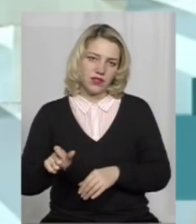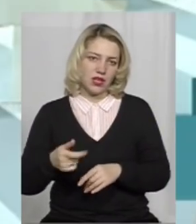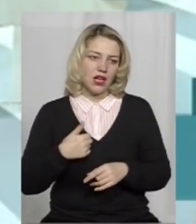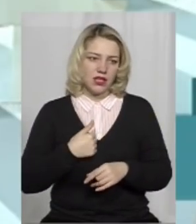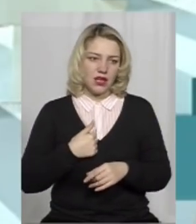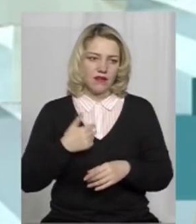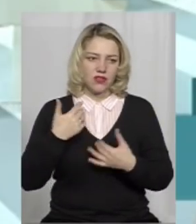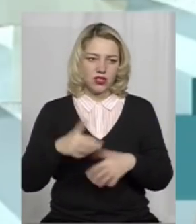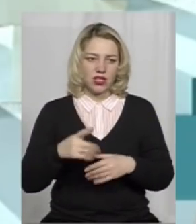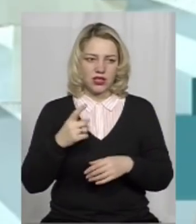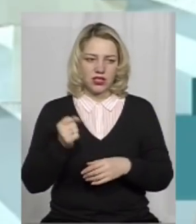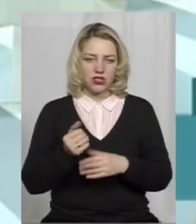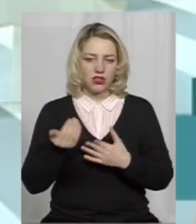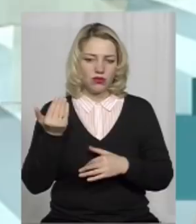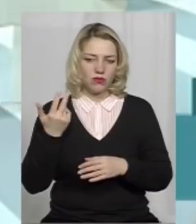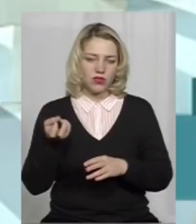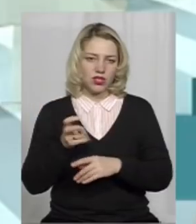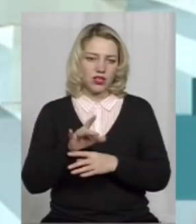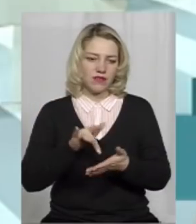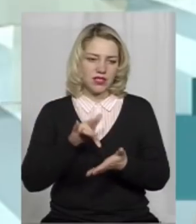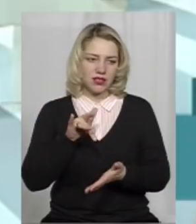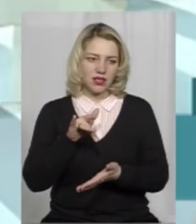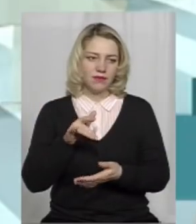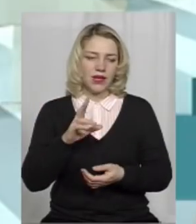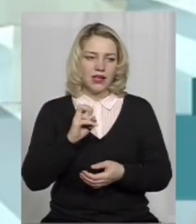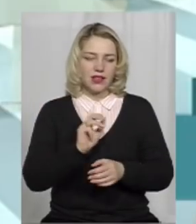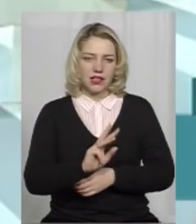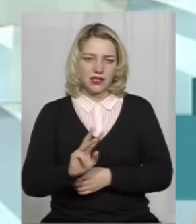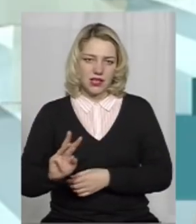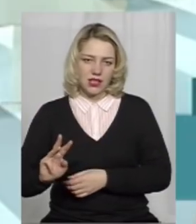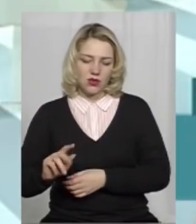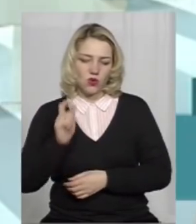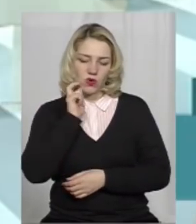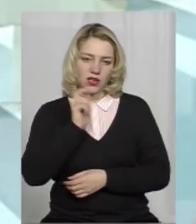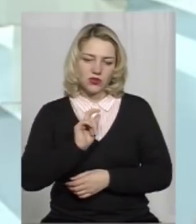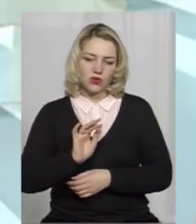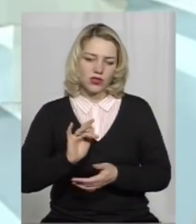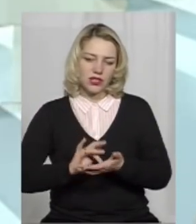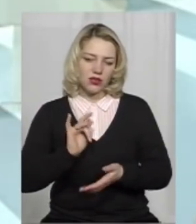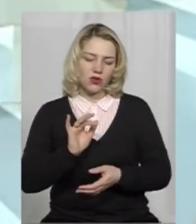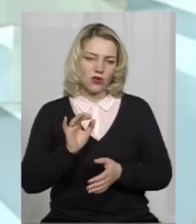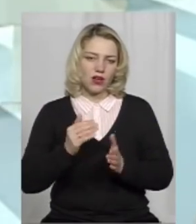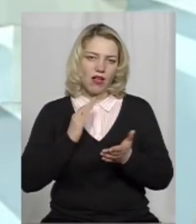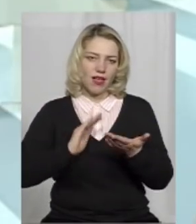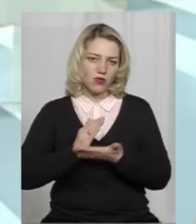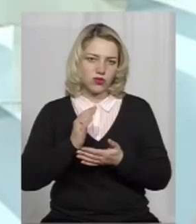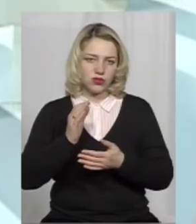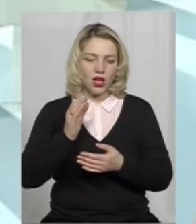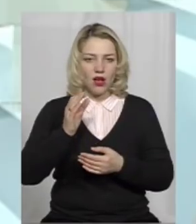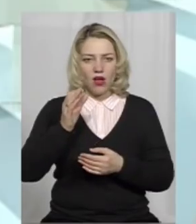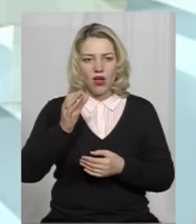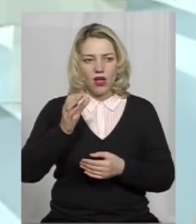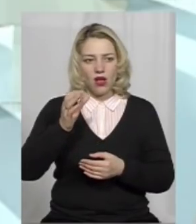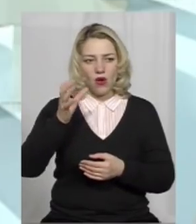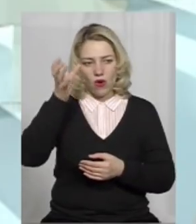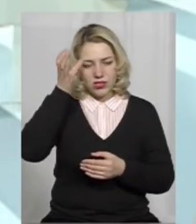знаєте, я вже буквально тиждень тому зайшла на центр, на сайт Українського центру якості освіти, і подивилася, що